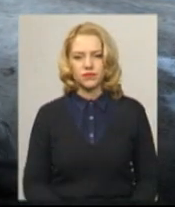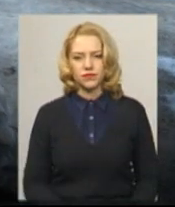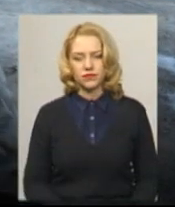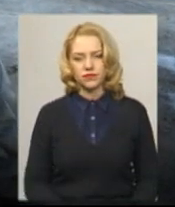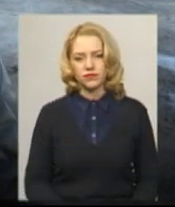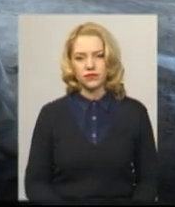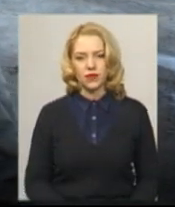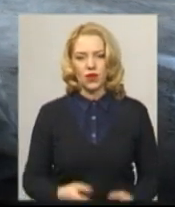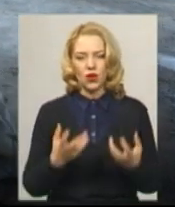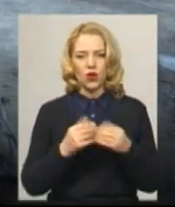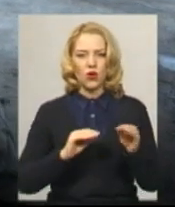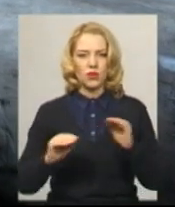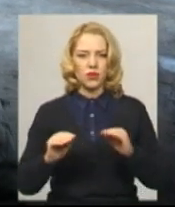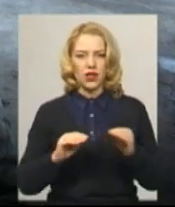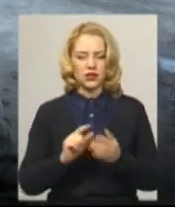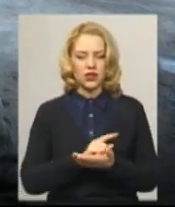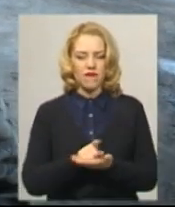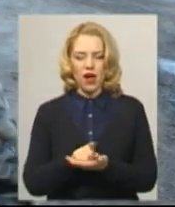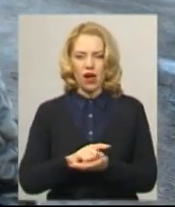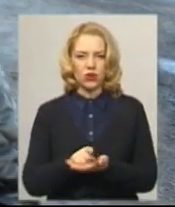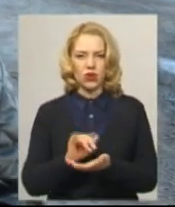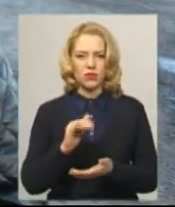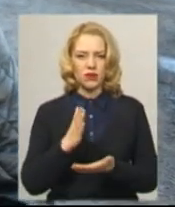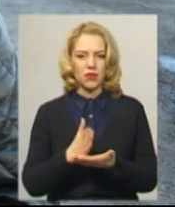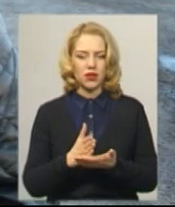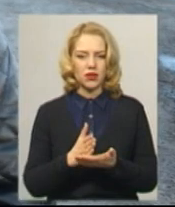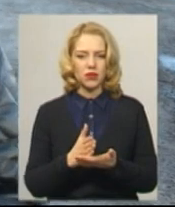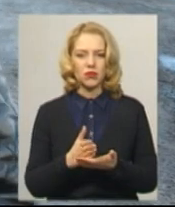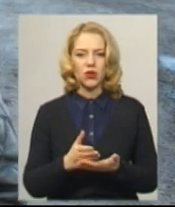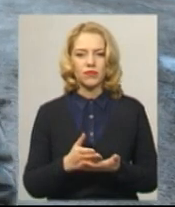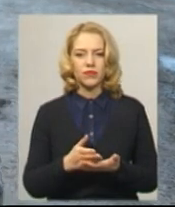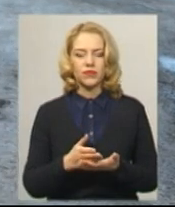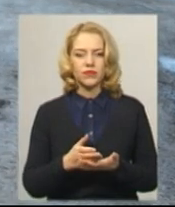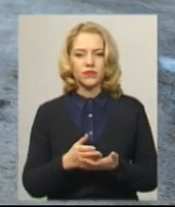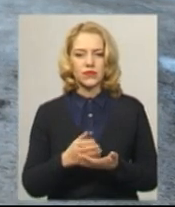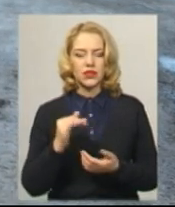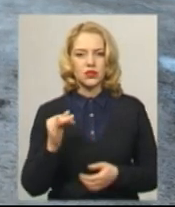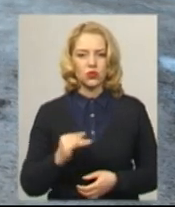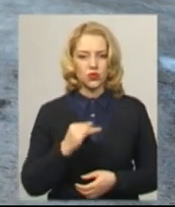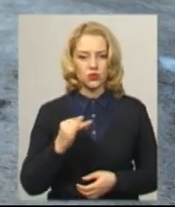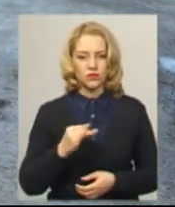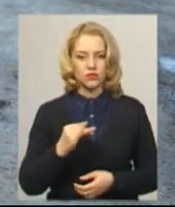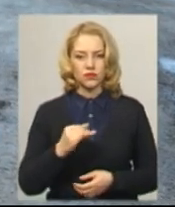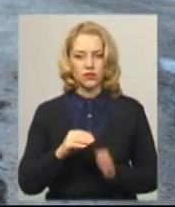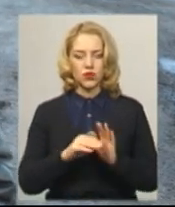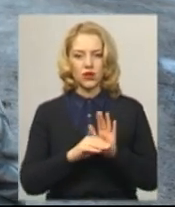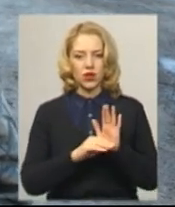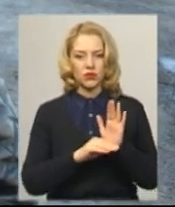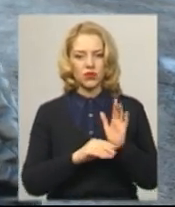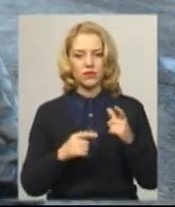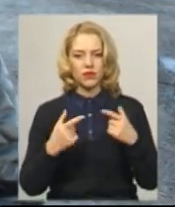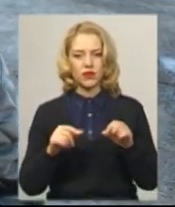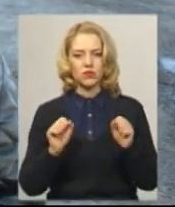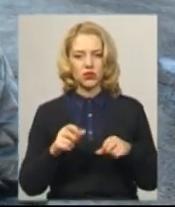обладнані ДПС-навігаторами. Маємо відповідну історію в програмі, де